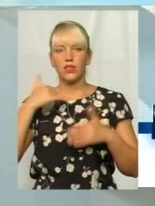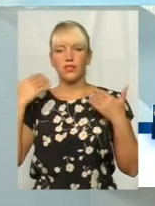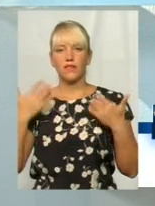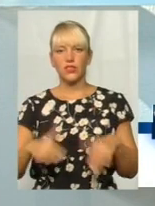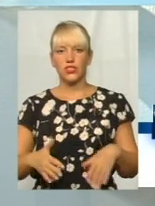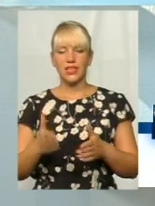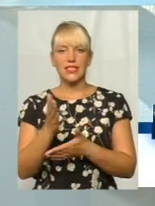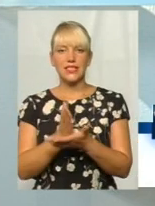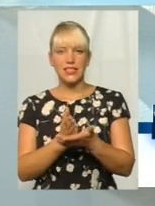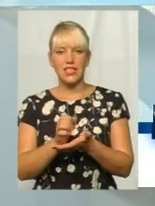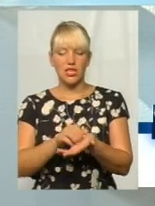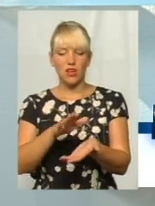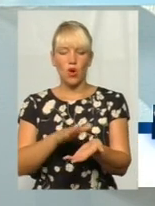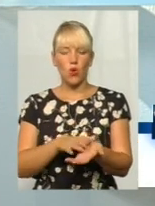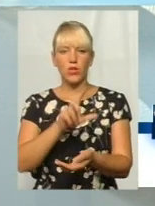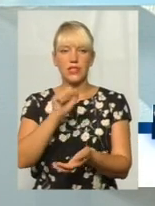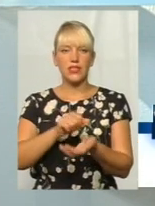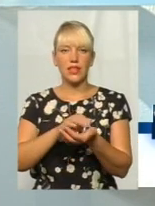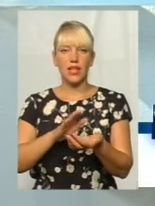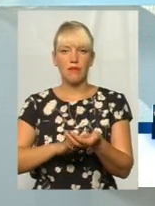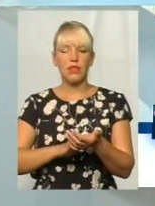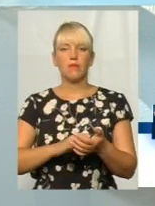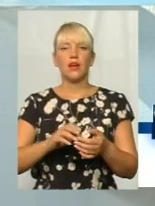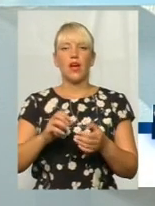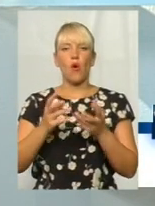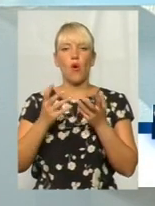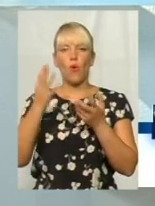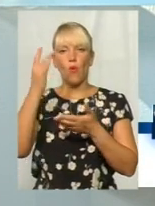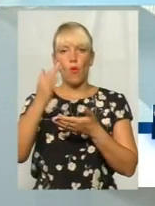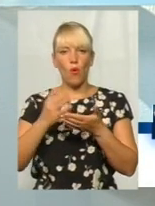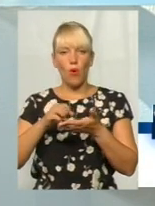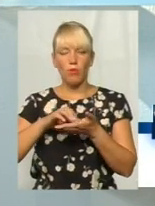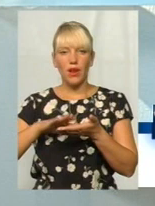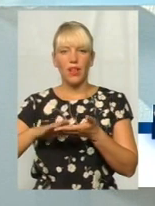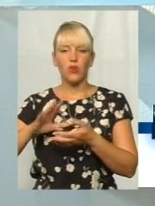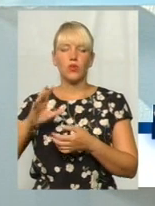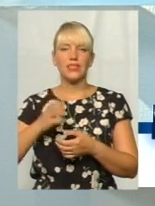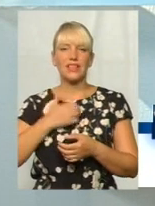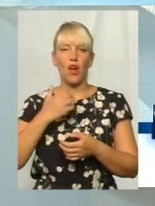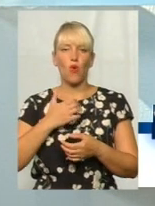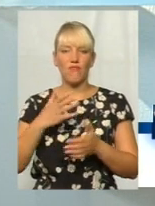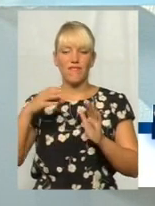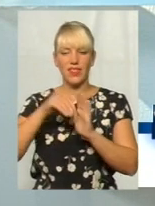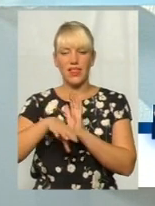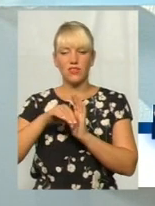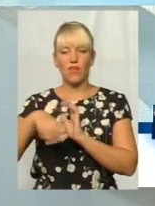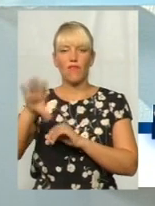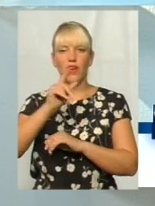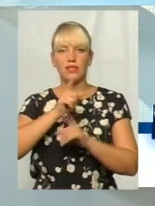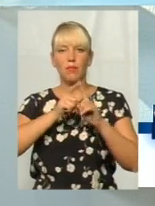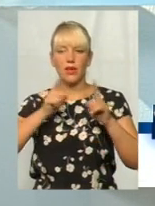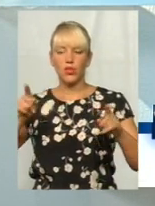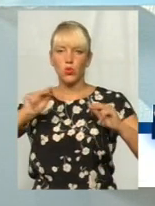стаж рахується за даними персоніфікованого обліку в залежності від сплати страхового внеску. А весь період трудової діяльності особи